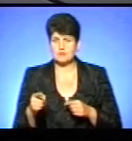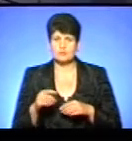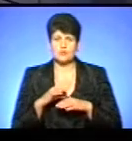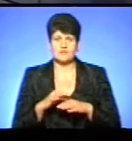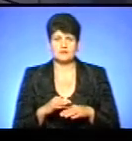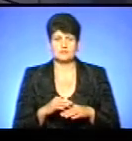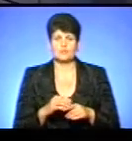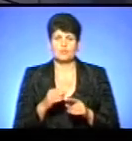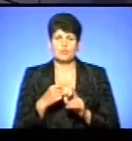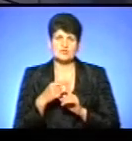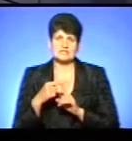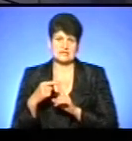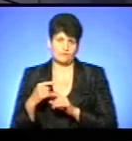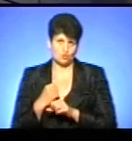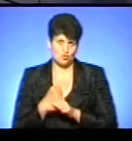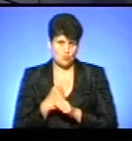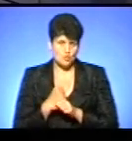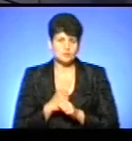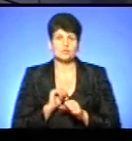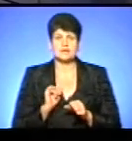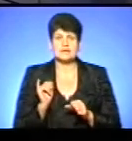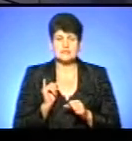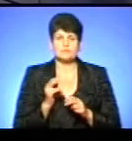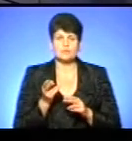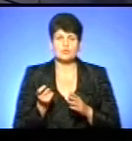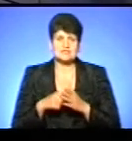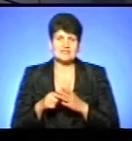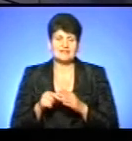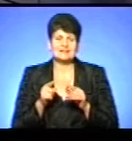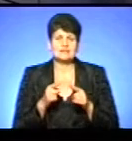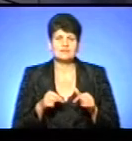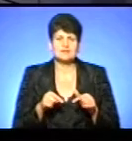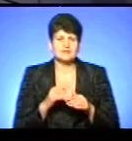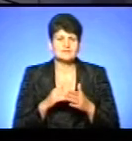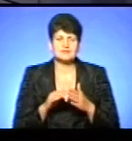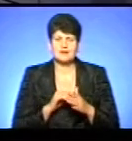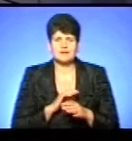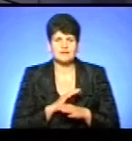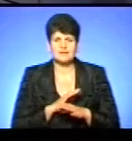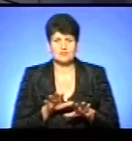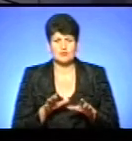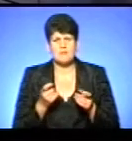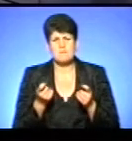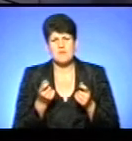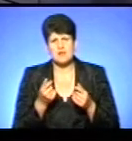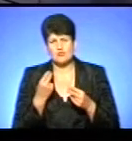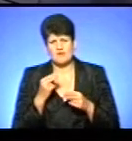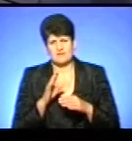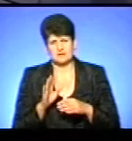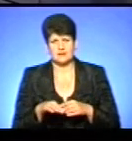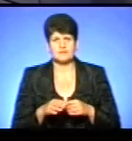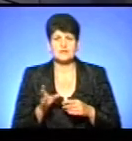таку, скажімо, позитивну роботу, де якраз позакривали ті відділення, які взагалі не були або мало ефективні, або